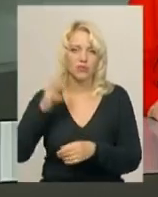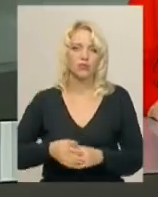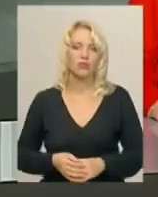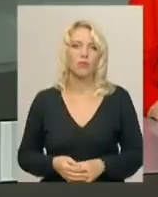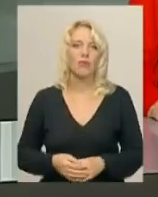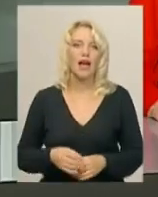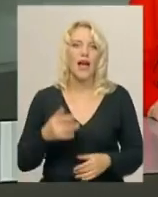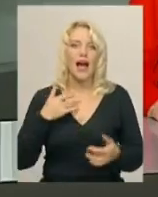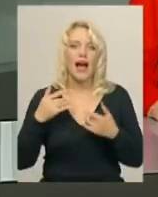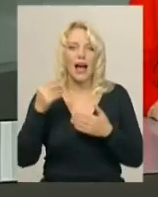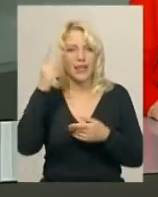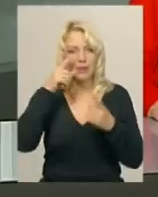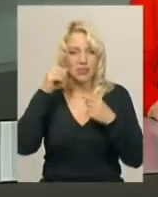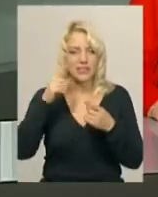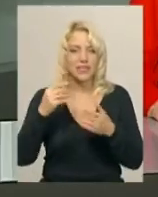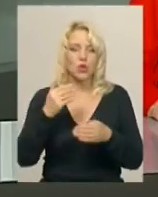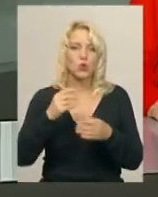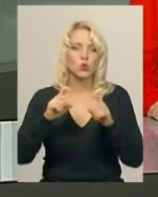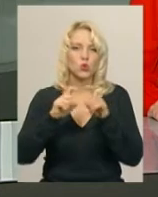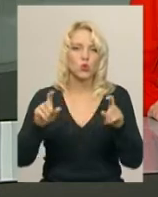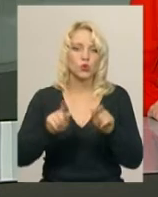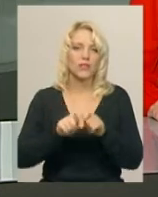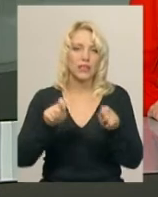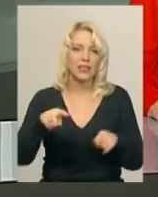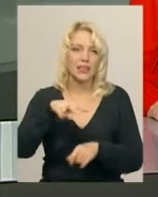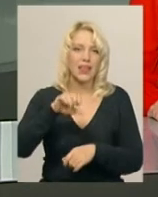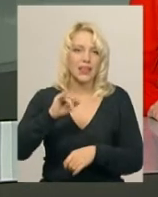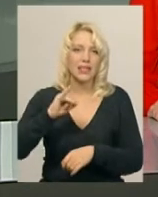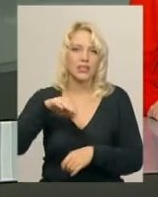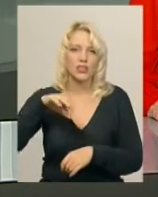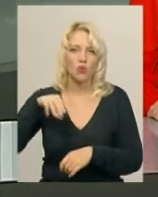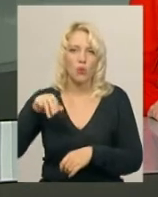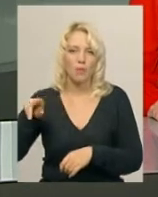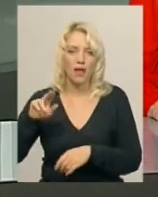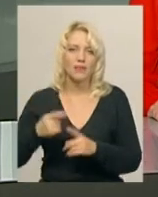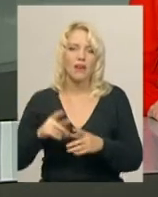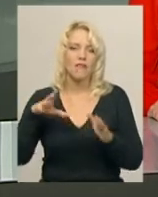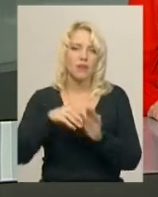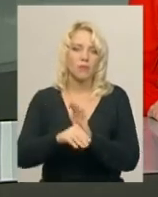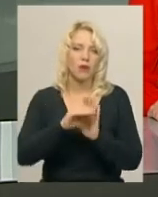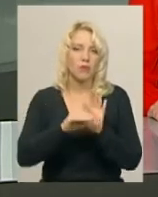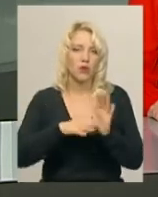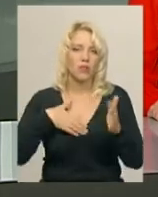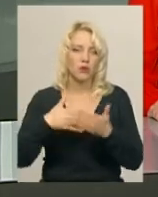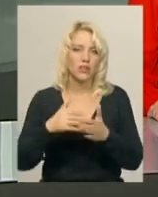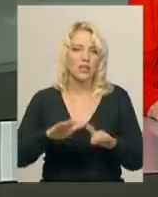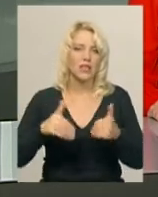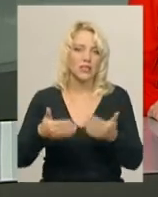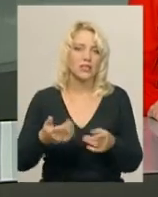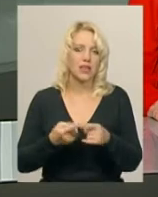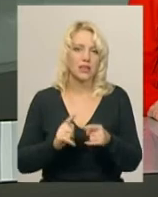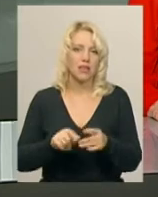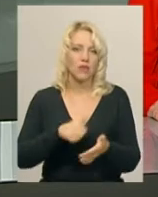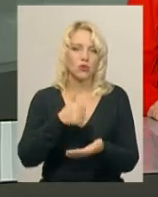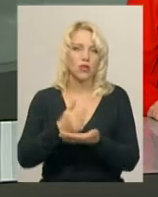Анімаційну студію відкриють у листопаді у Хмельницькому в рамках проєкту міської ради «Громадська ініціатива». Очолить її хмельничанин